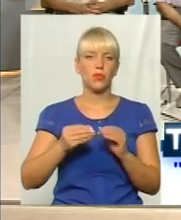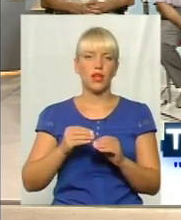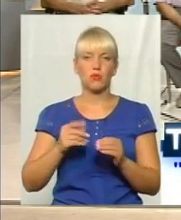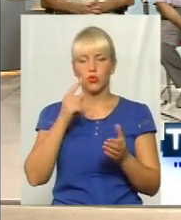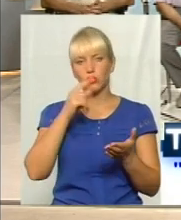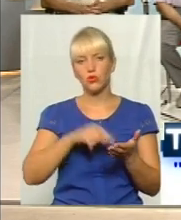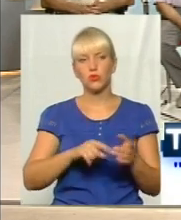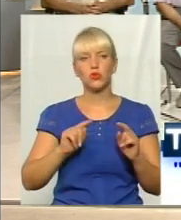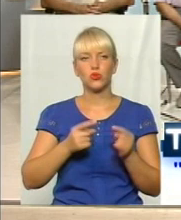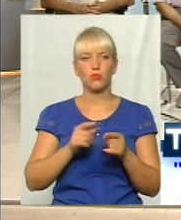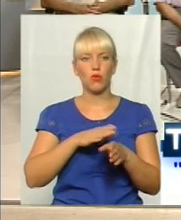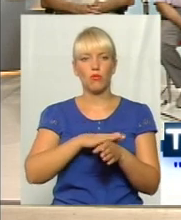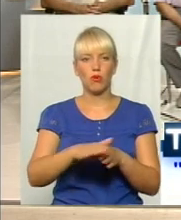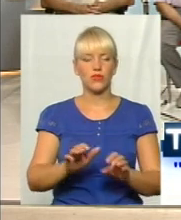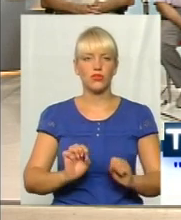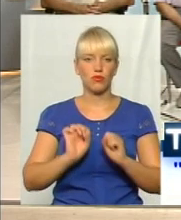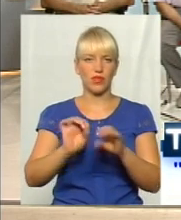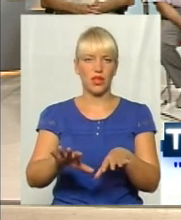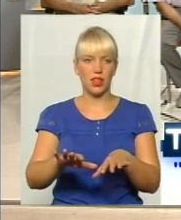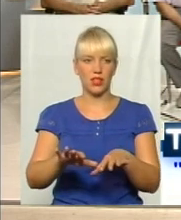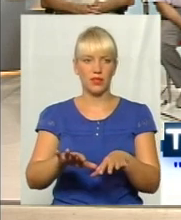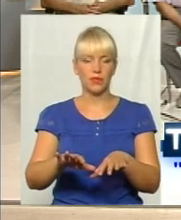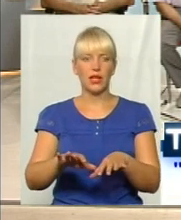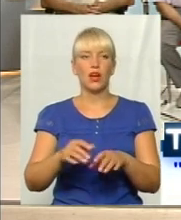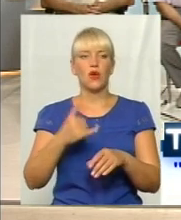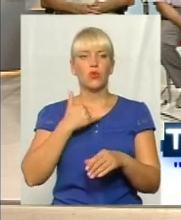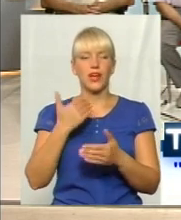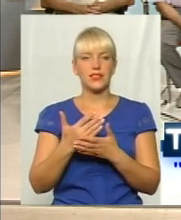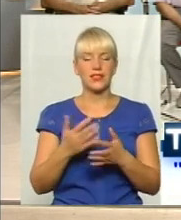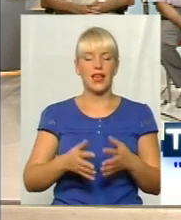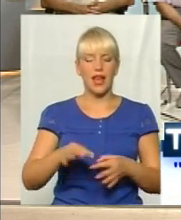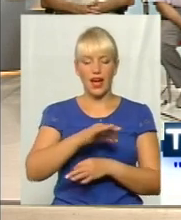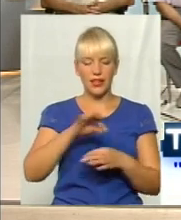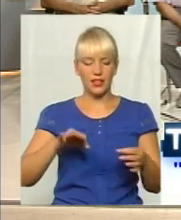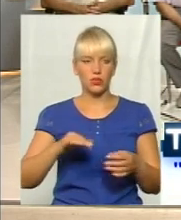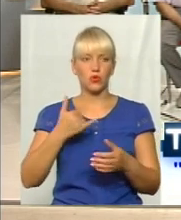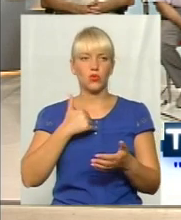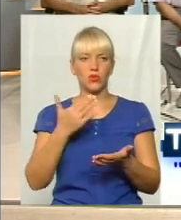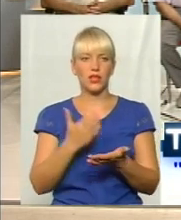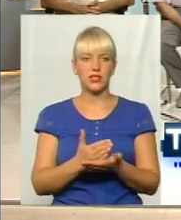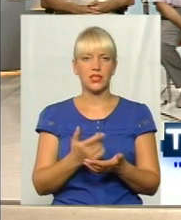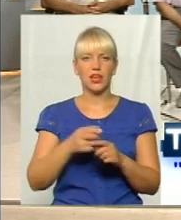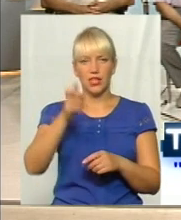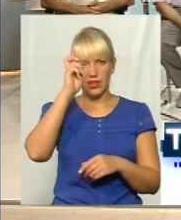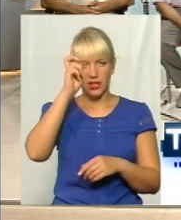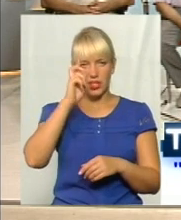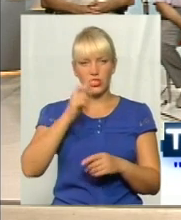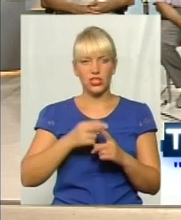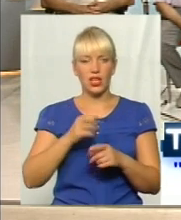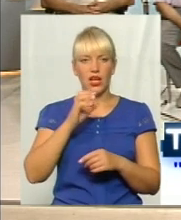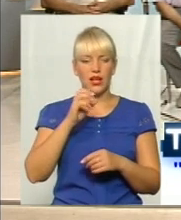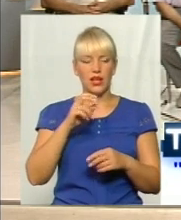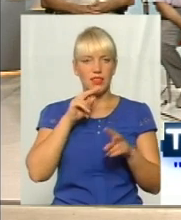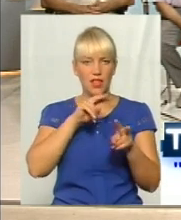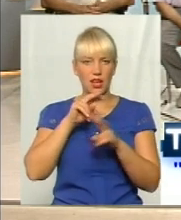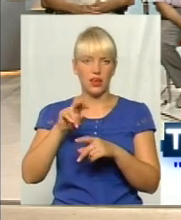чомусь певністю віддали. У нас є архітектура, нас же слава був, появився держархнагляд. Це